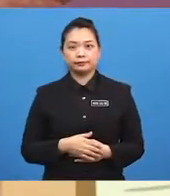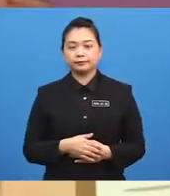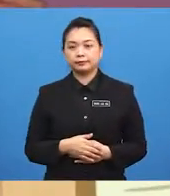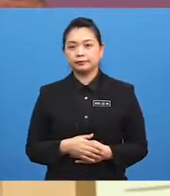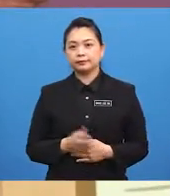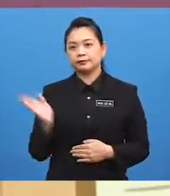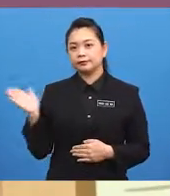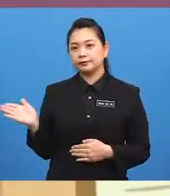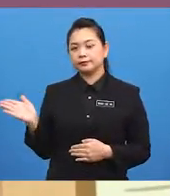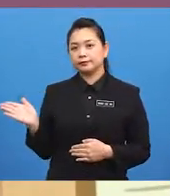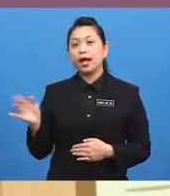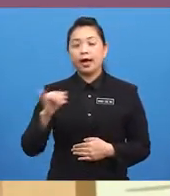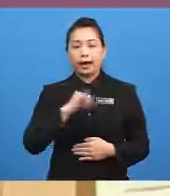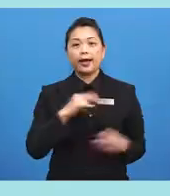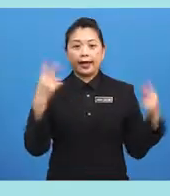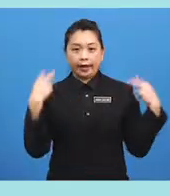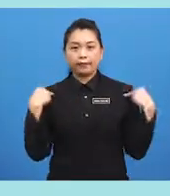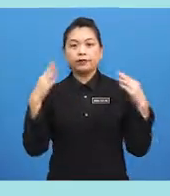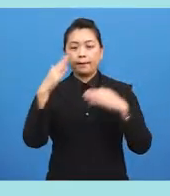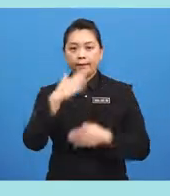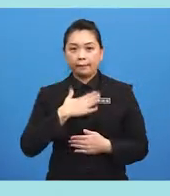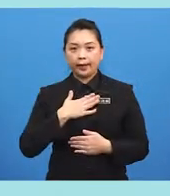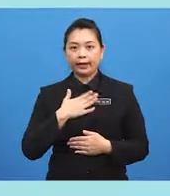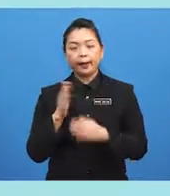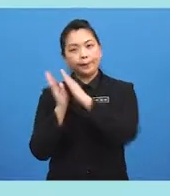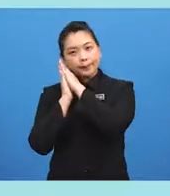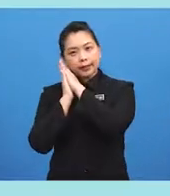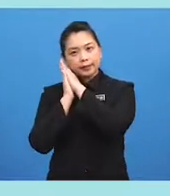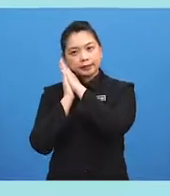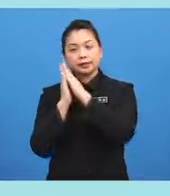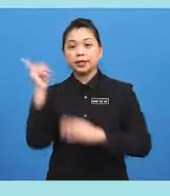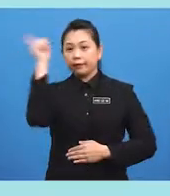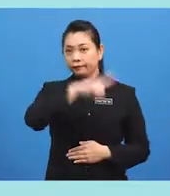Here I have my bed. It's in front of the window.